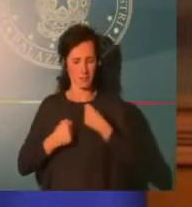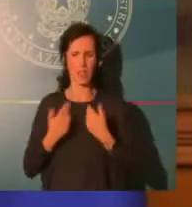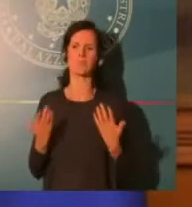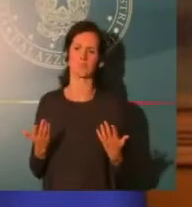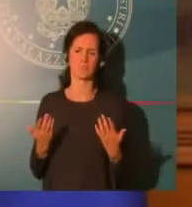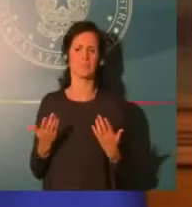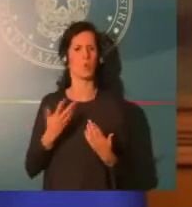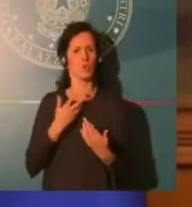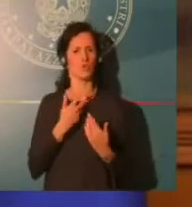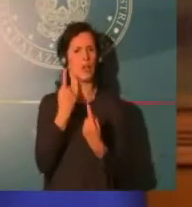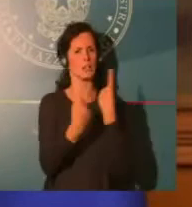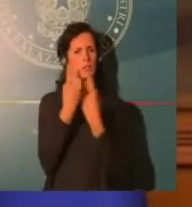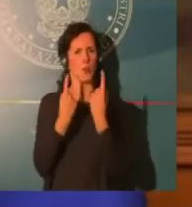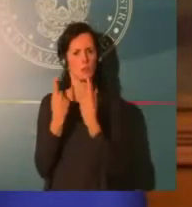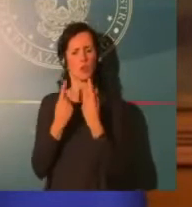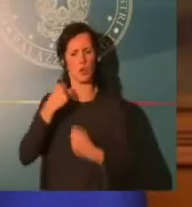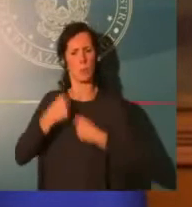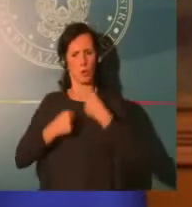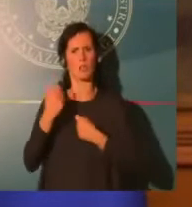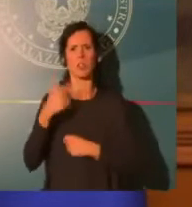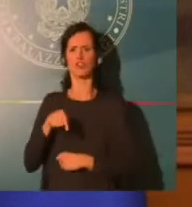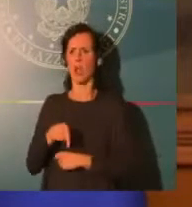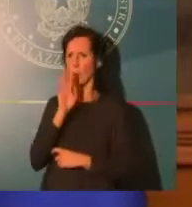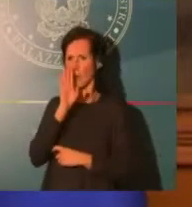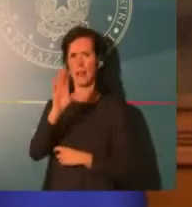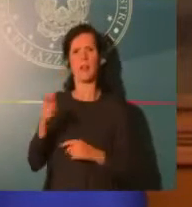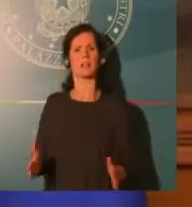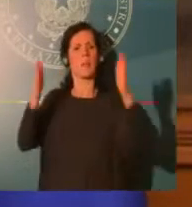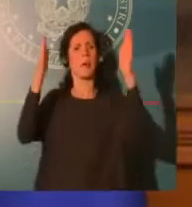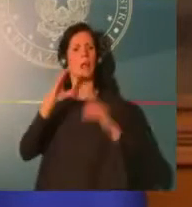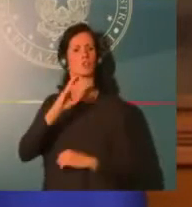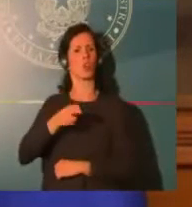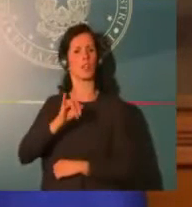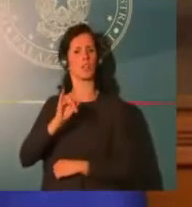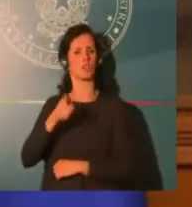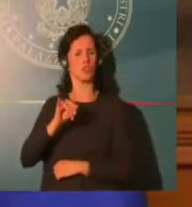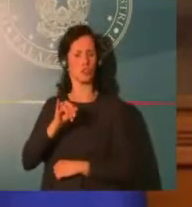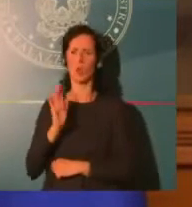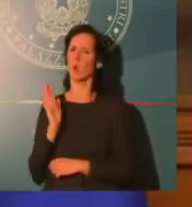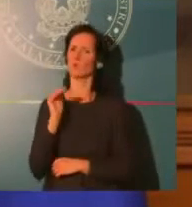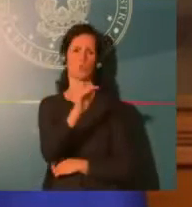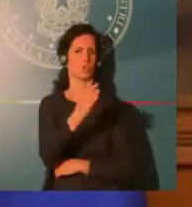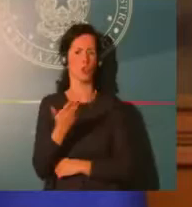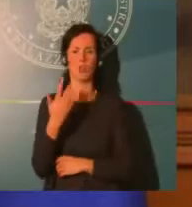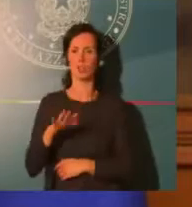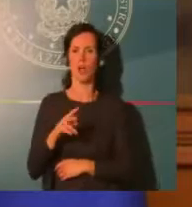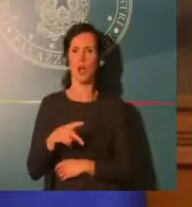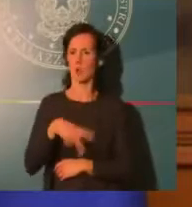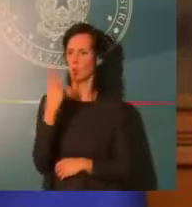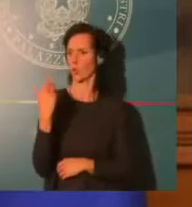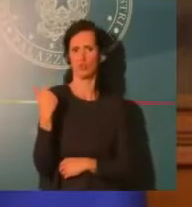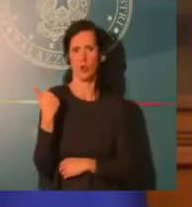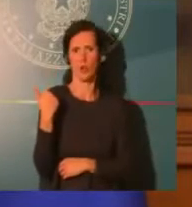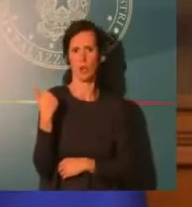scorsi, per due giorni di seguito, io ho ricevuto le delegazioni, le ho fatte salire, gli incontro io stesso. Questo non è